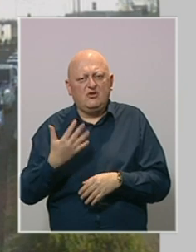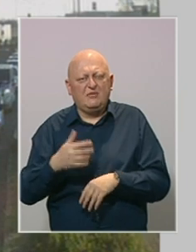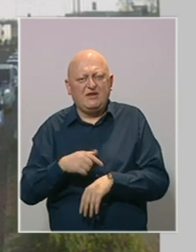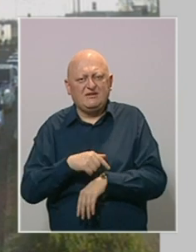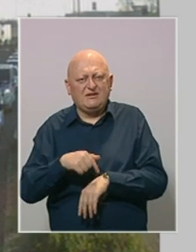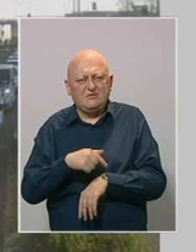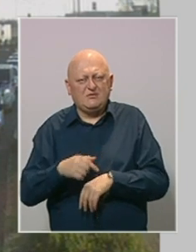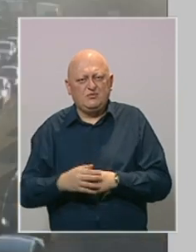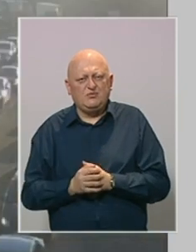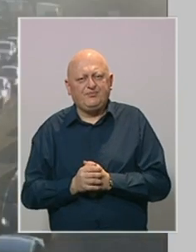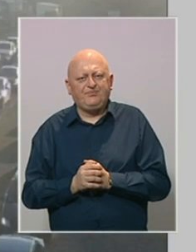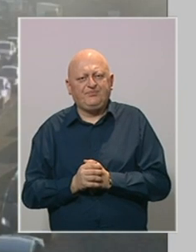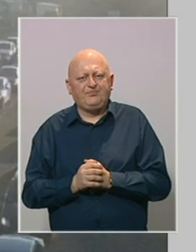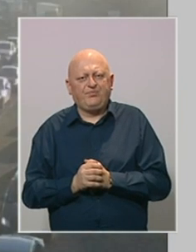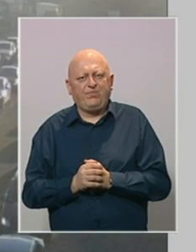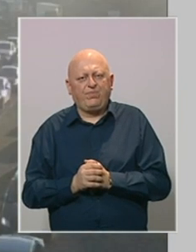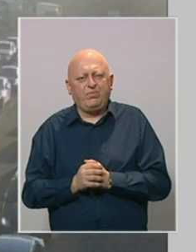čekalo 50-ak minuta.